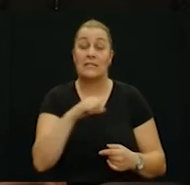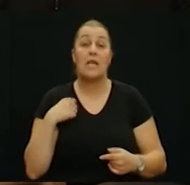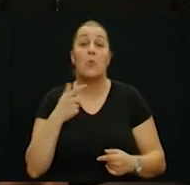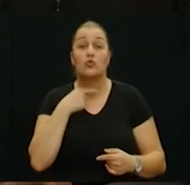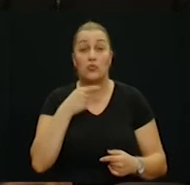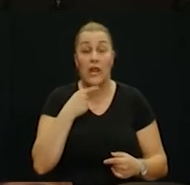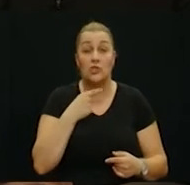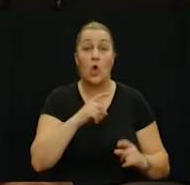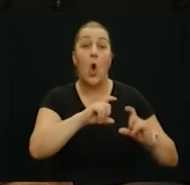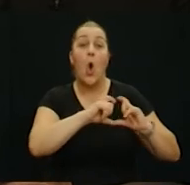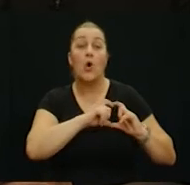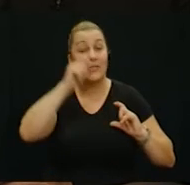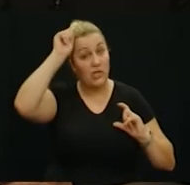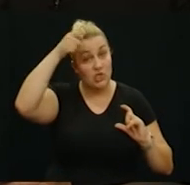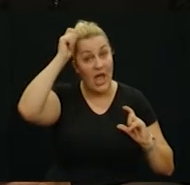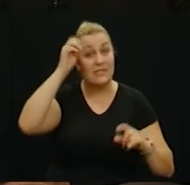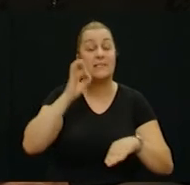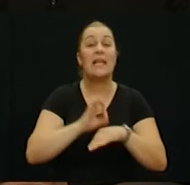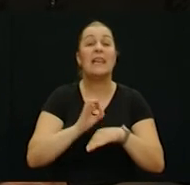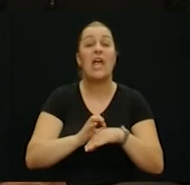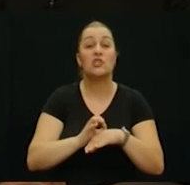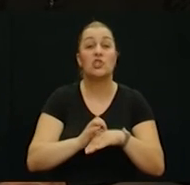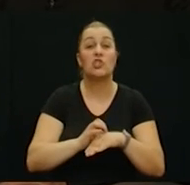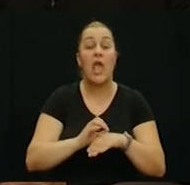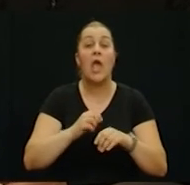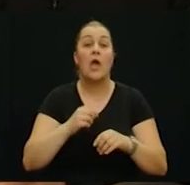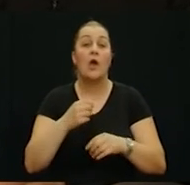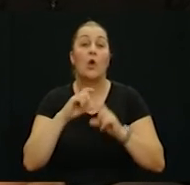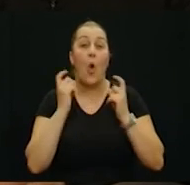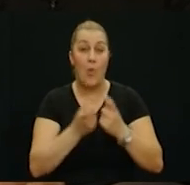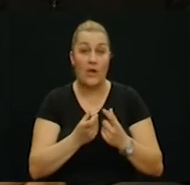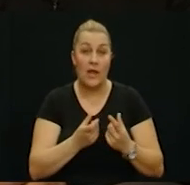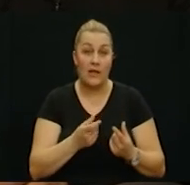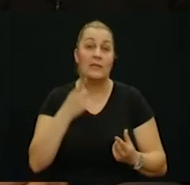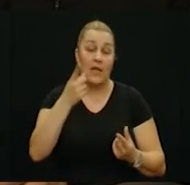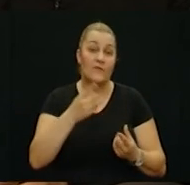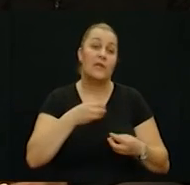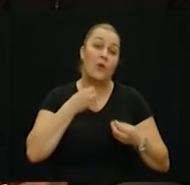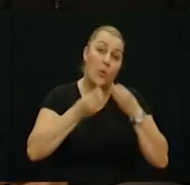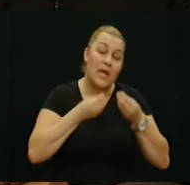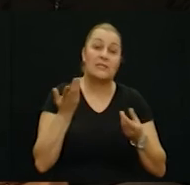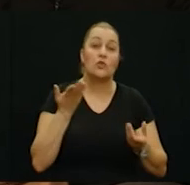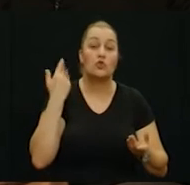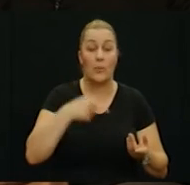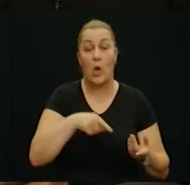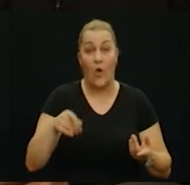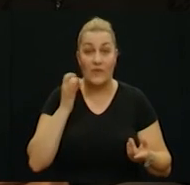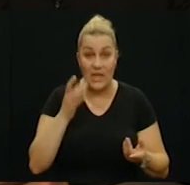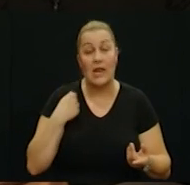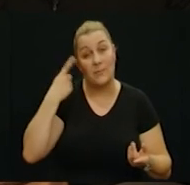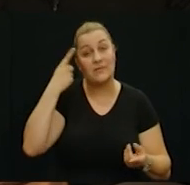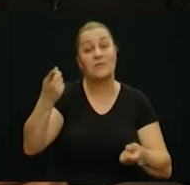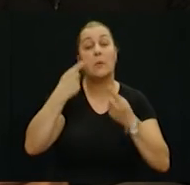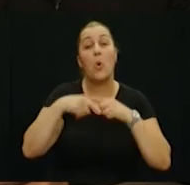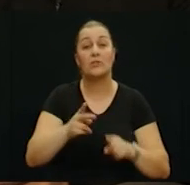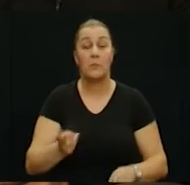reći orden časti liječniške komore na vama da obznanite što se događalo ovih dana i mislim da